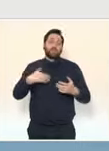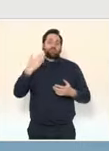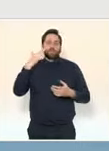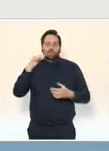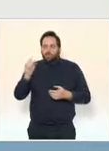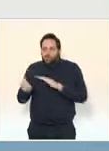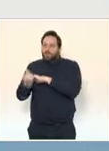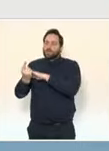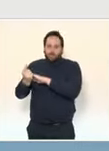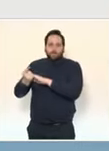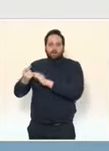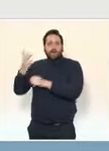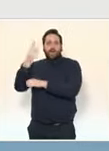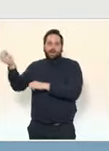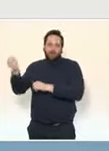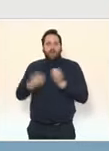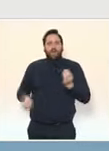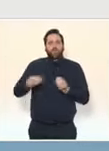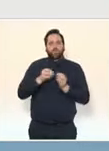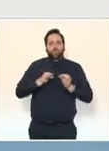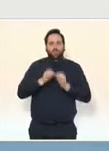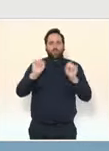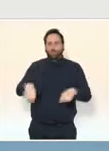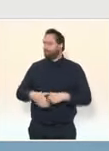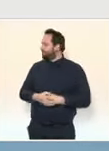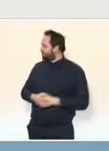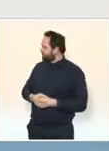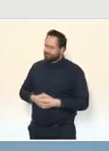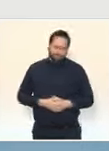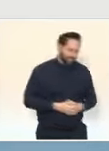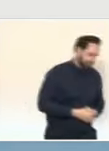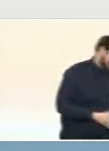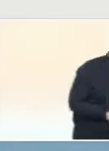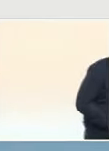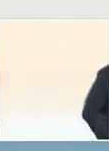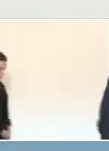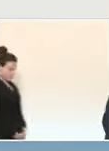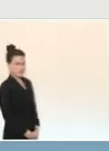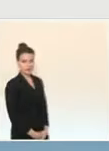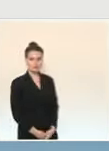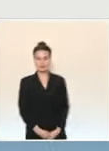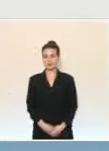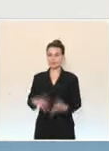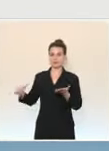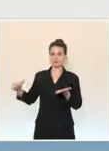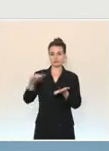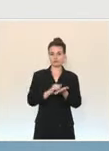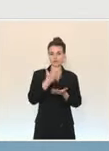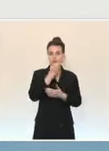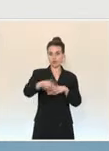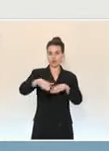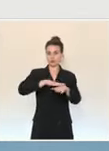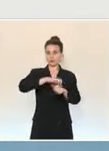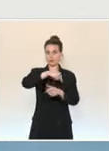nécessaire. Les motifs pour venir en France depuis ces pays seront donc encore réduits. Pour l'essentiel, seuls les